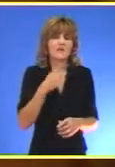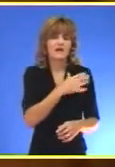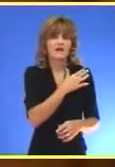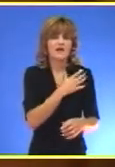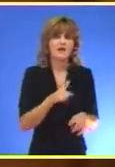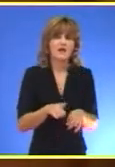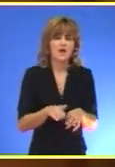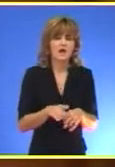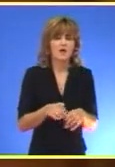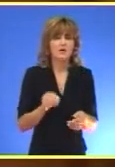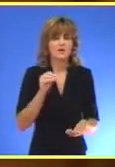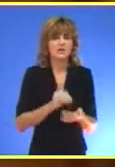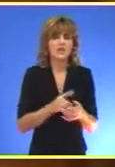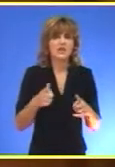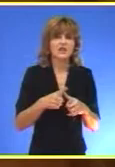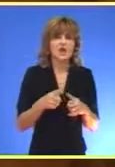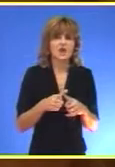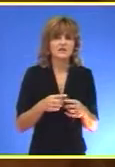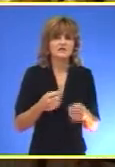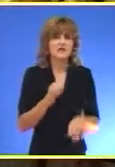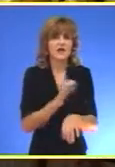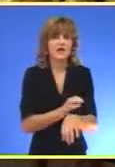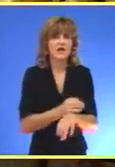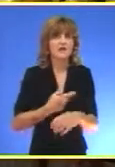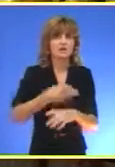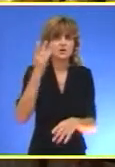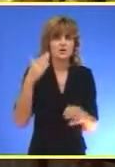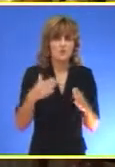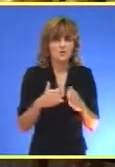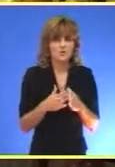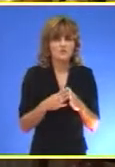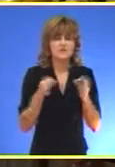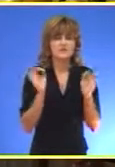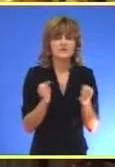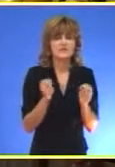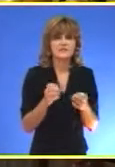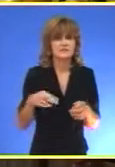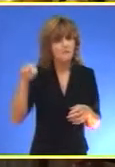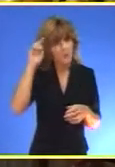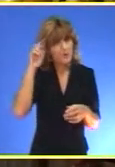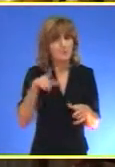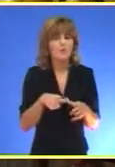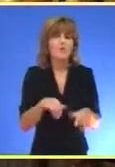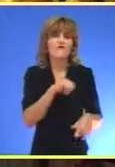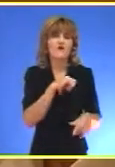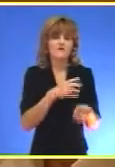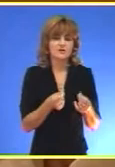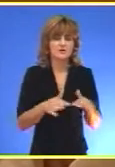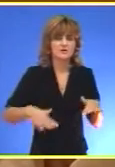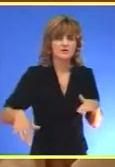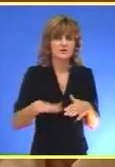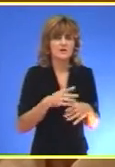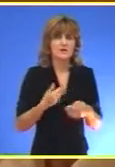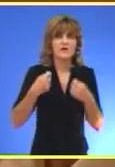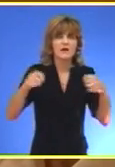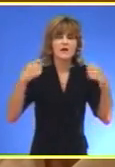A pre svega simbol tolerancije, gradskoj kući, najvelinčastvenijem spomeniku umetnosti na vojvođanskom prostoru Građevini